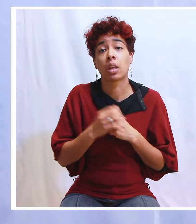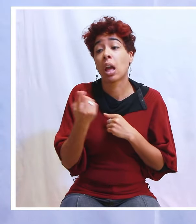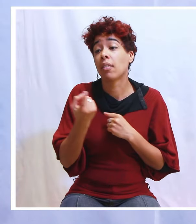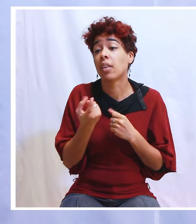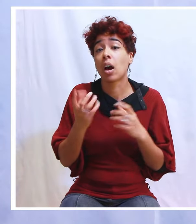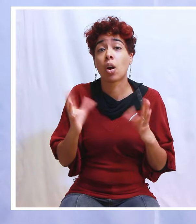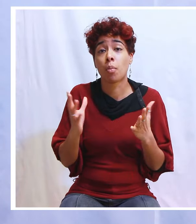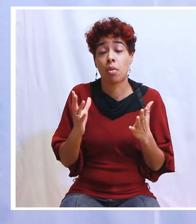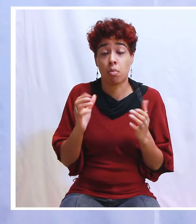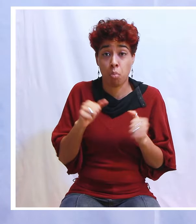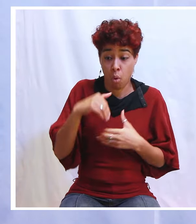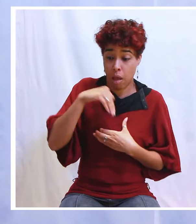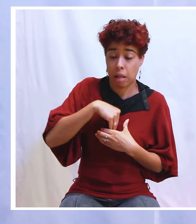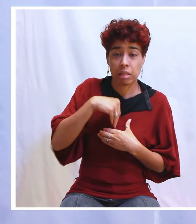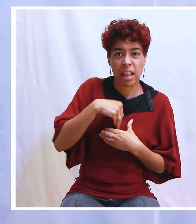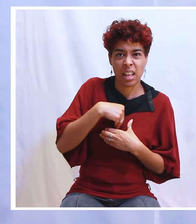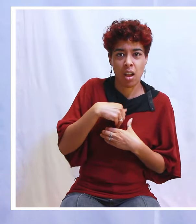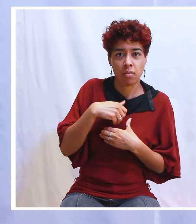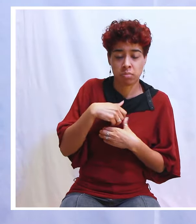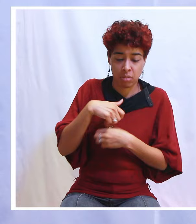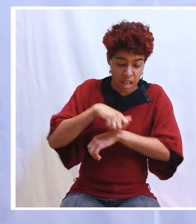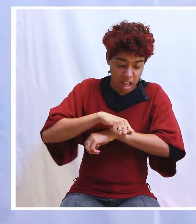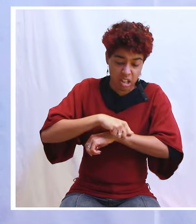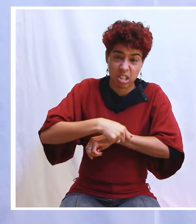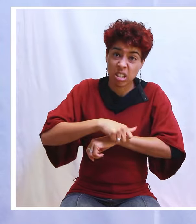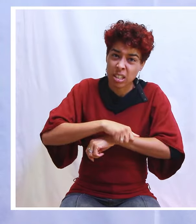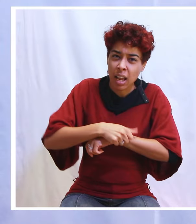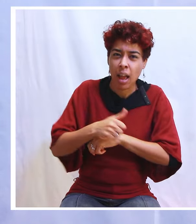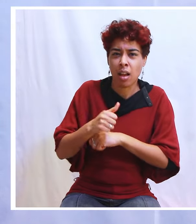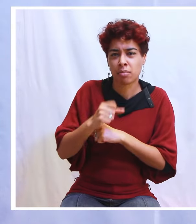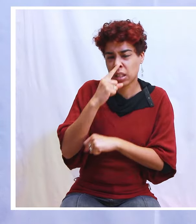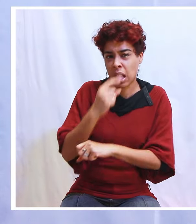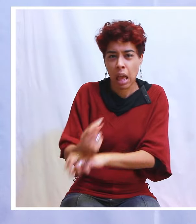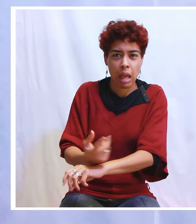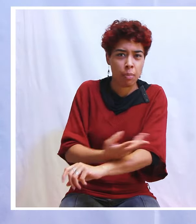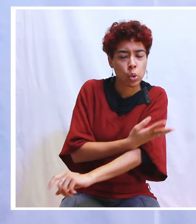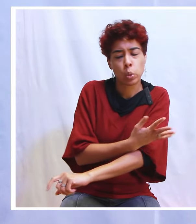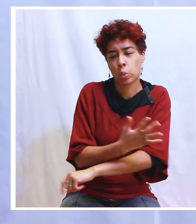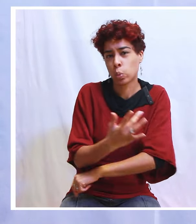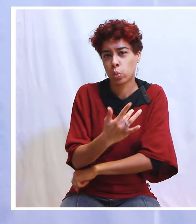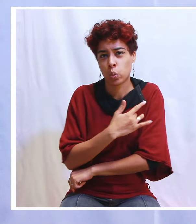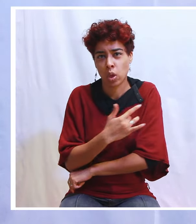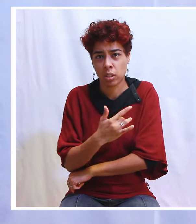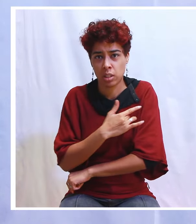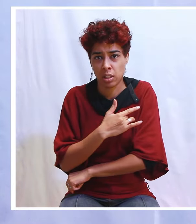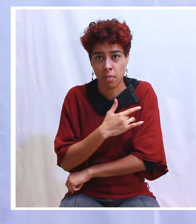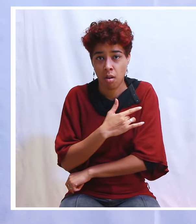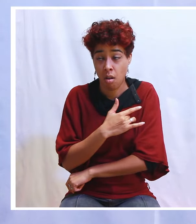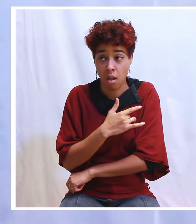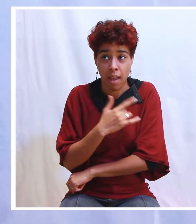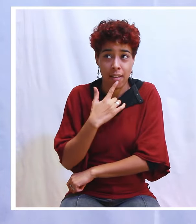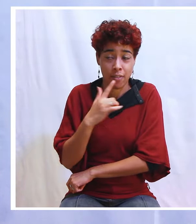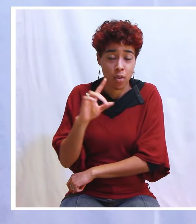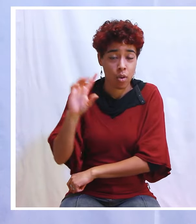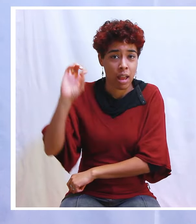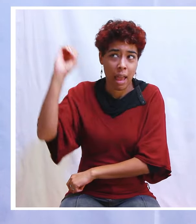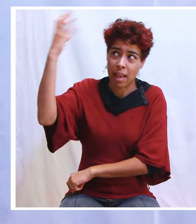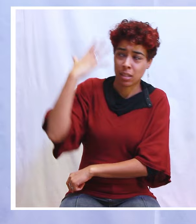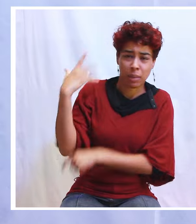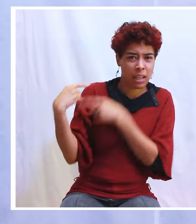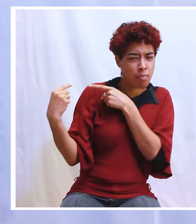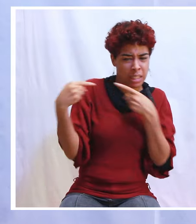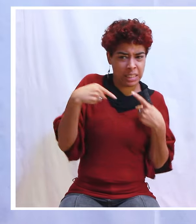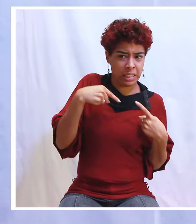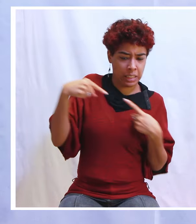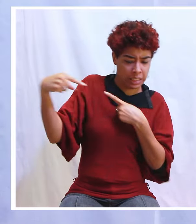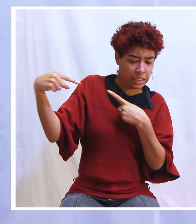La première, elle est intérieure, au niveau de ta chair, au niveau de tes émotions, de tes sentiments. Ta chair voudra s'opposer à ce que l'esprit veut faire, c'est ce